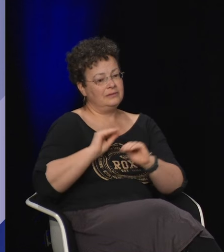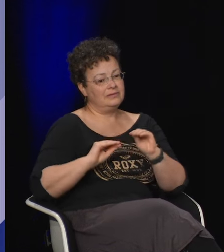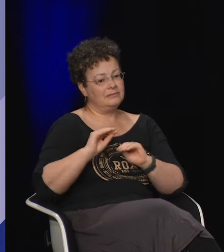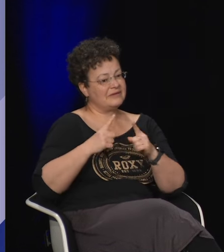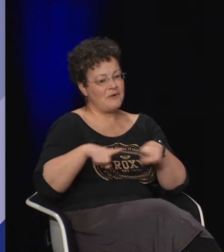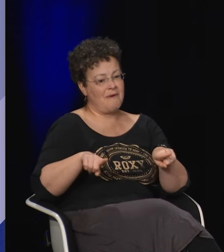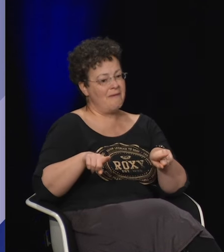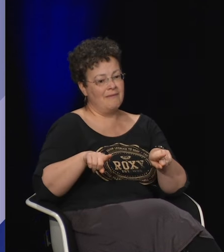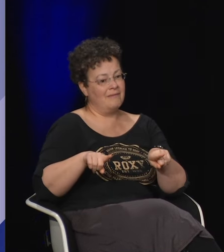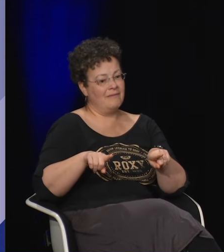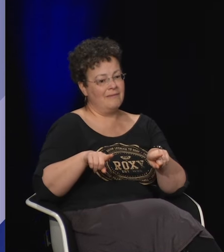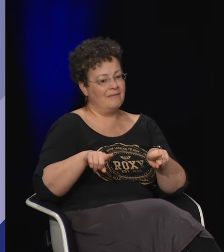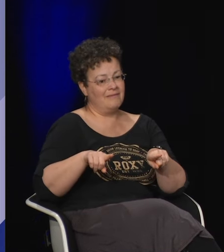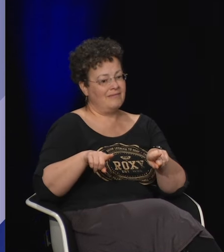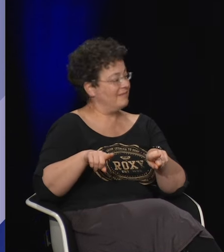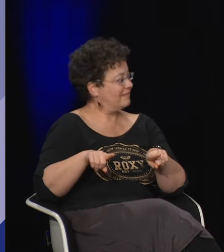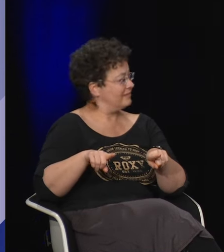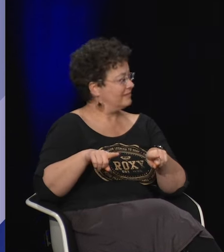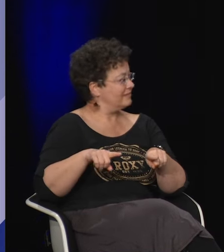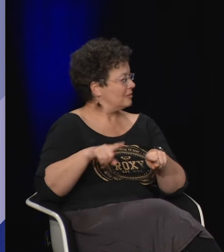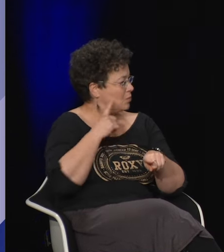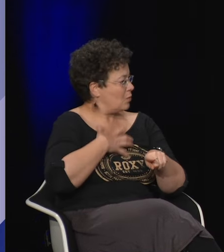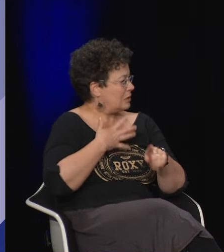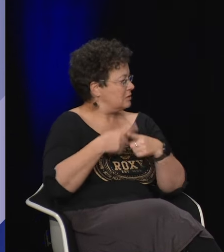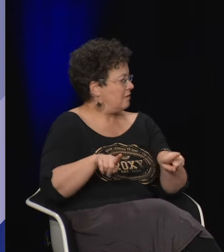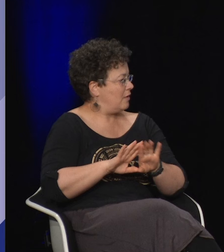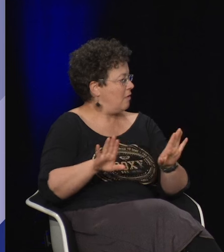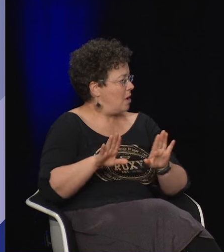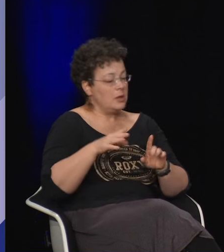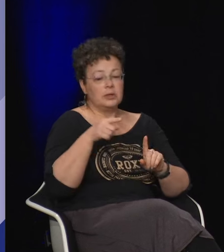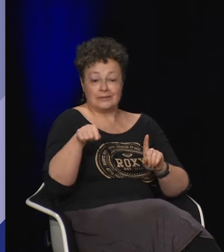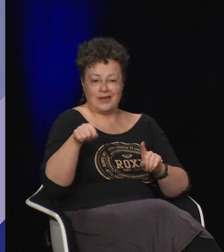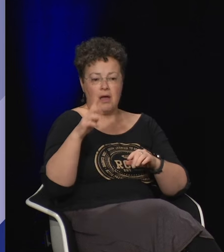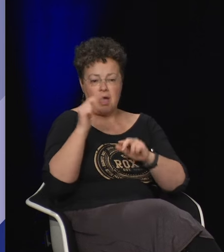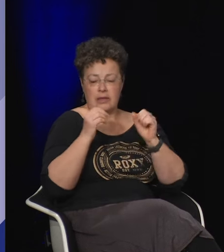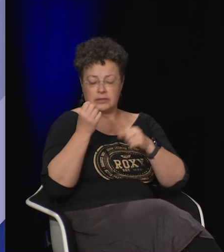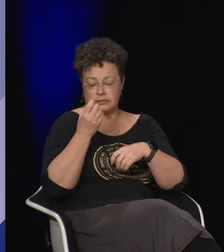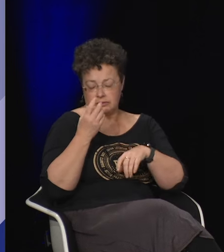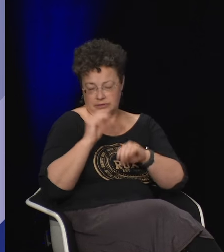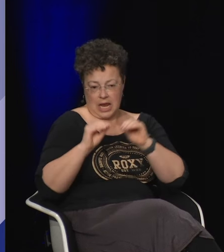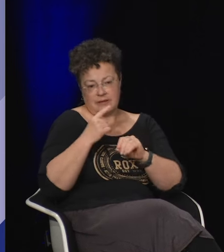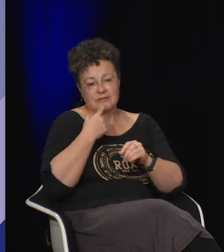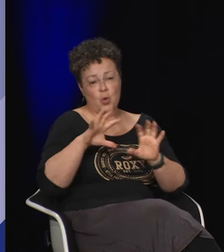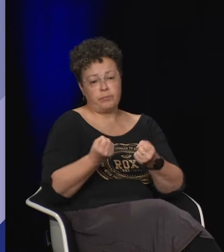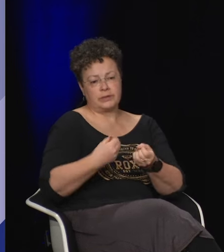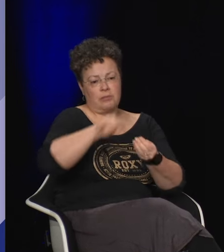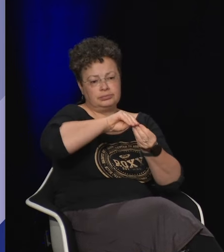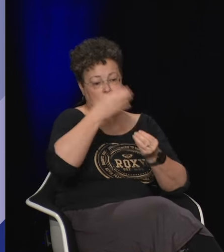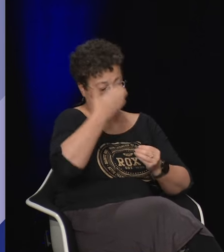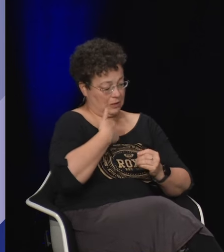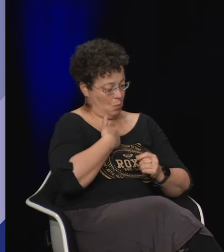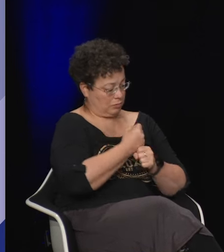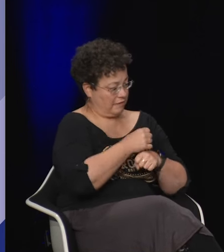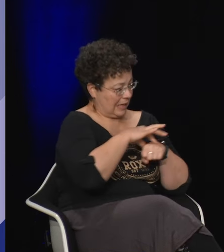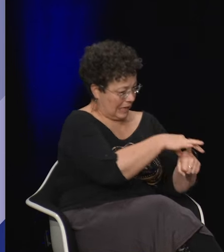alors c'est pas de l'art-thérapie c'est très différent évidemment je crois qu'il faut pas mais pour moi c'est très différent mais l'art